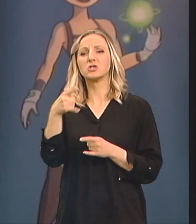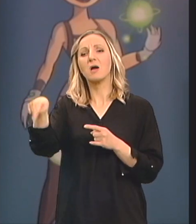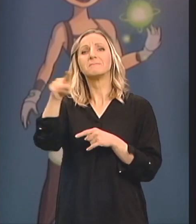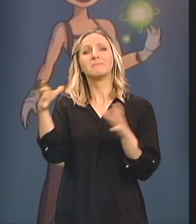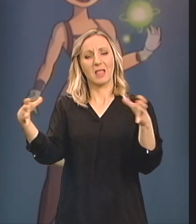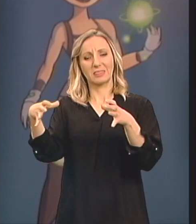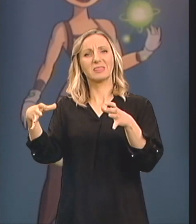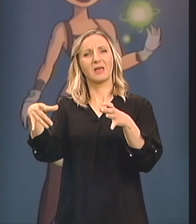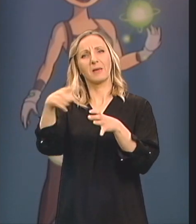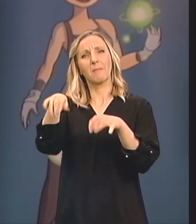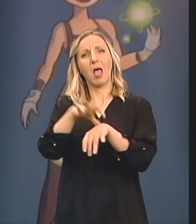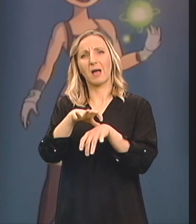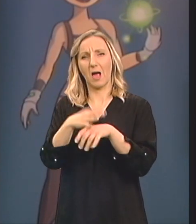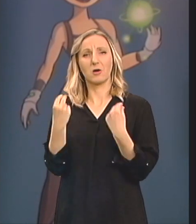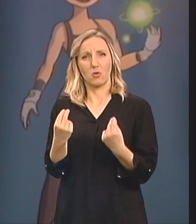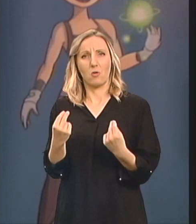dobar ljekarski tim